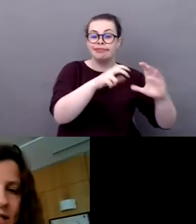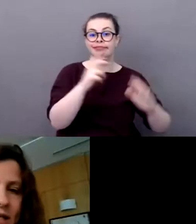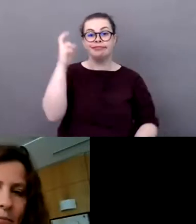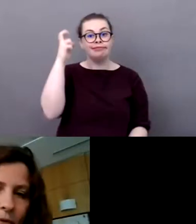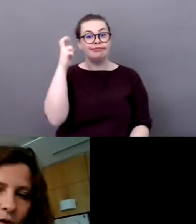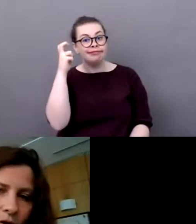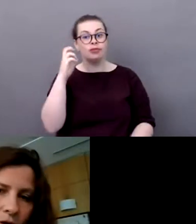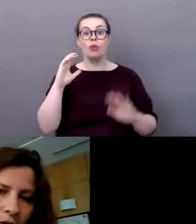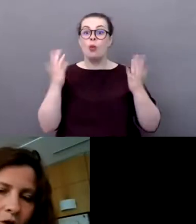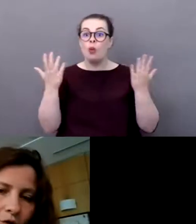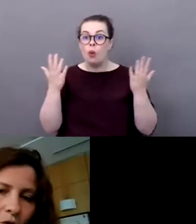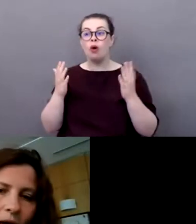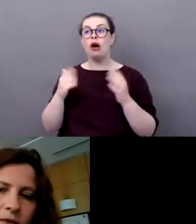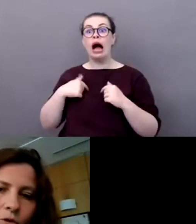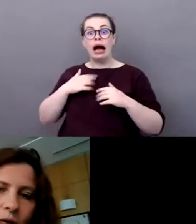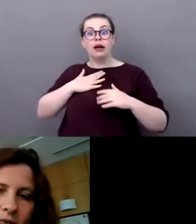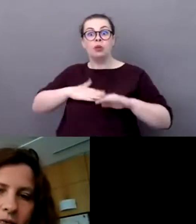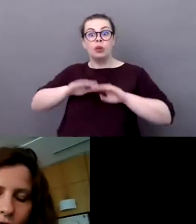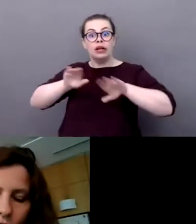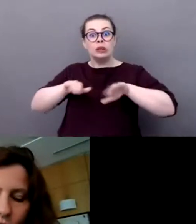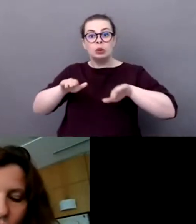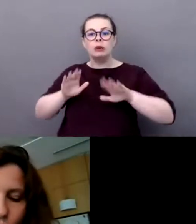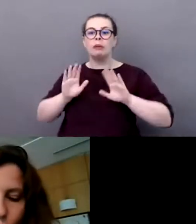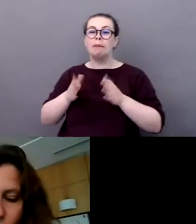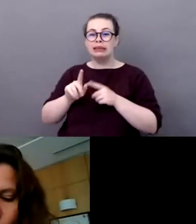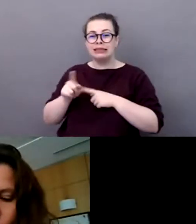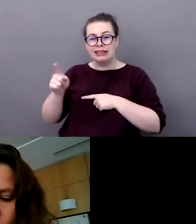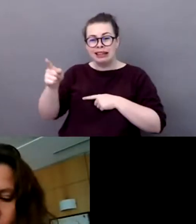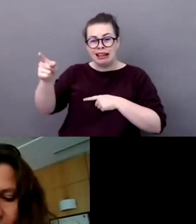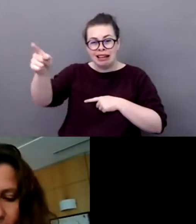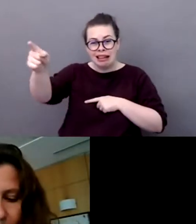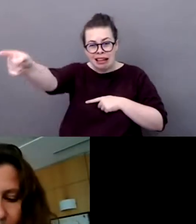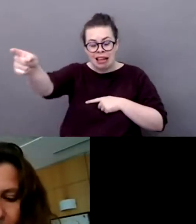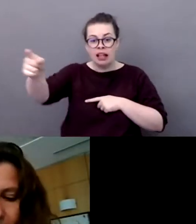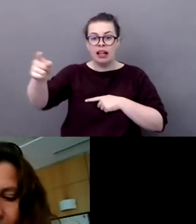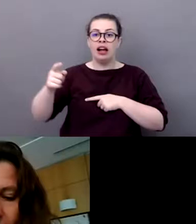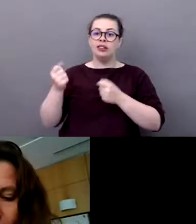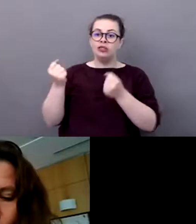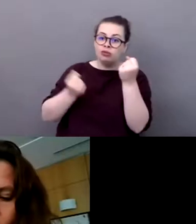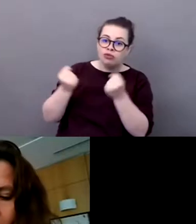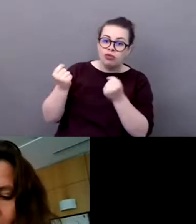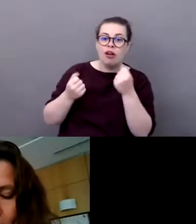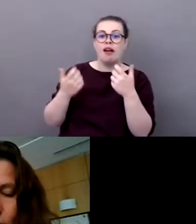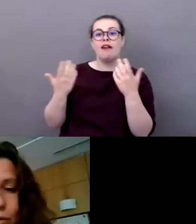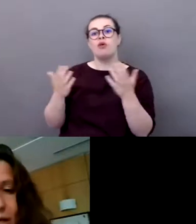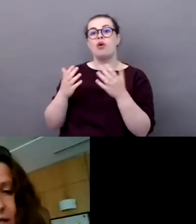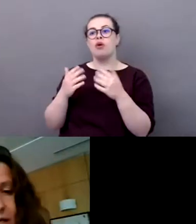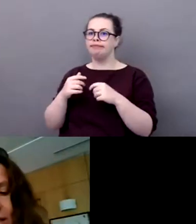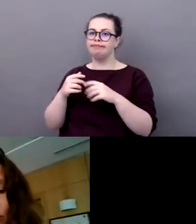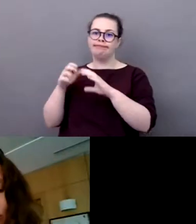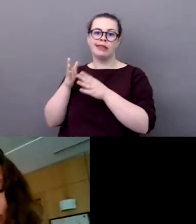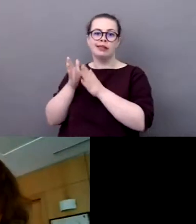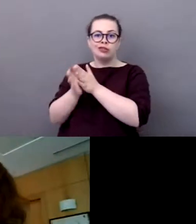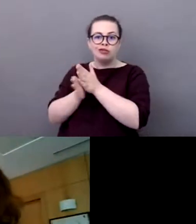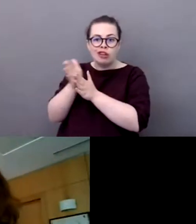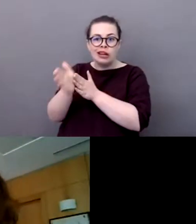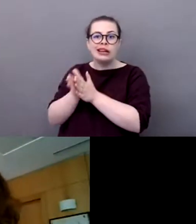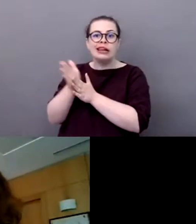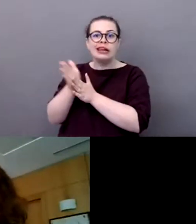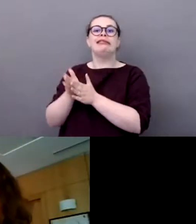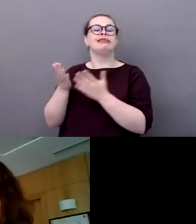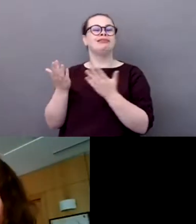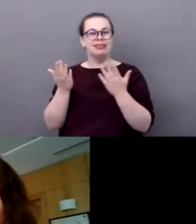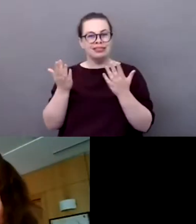les équipements sur place auprès des enfants, nous réduisons aussi cet impact. Il y a eu, depuis les années 2000, une